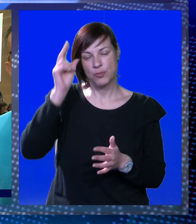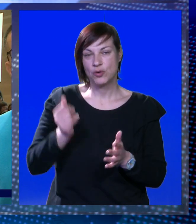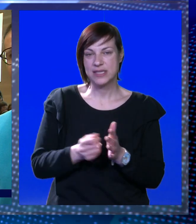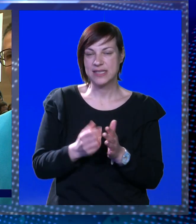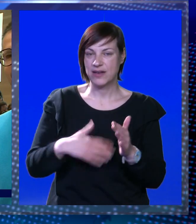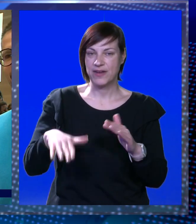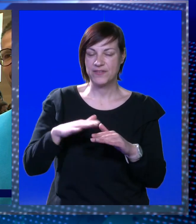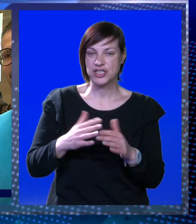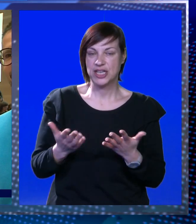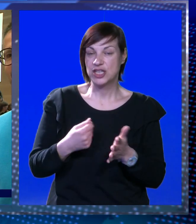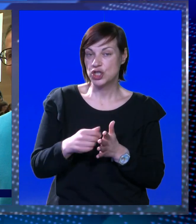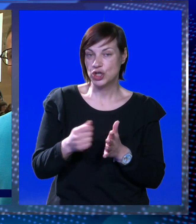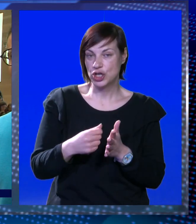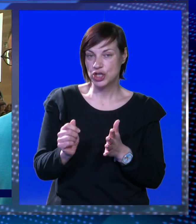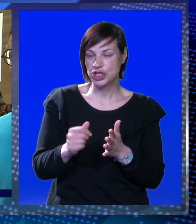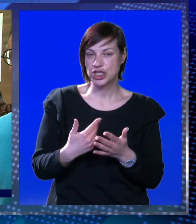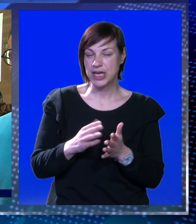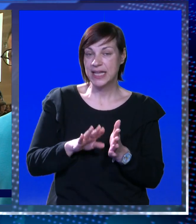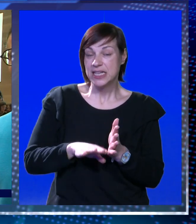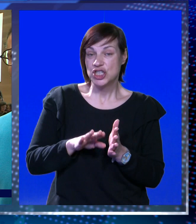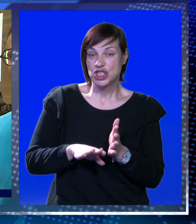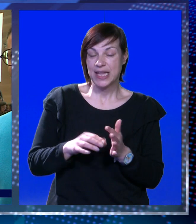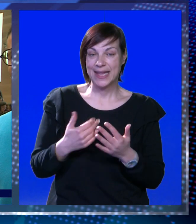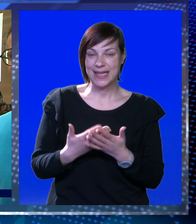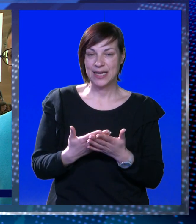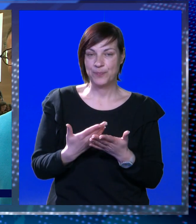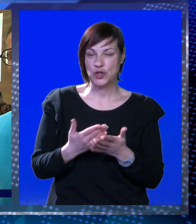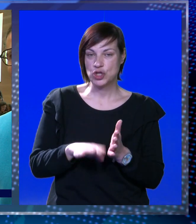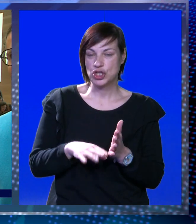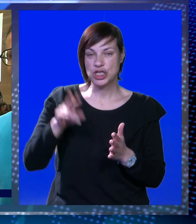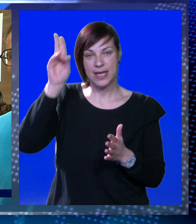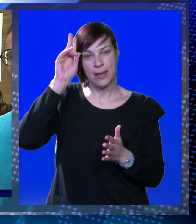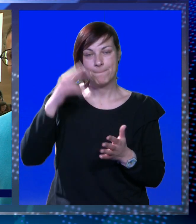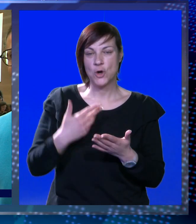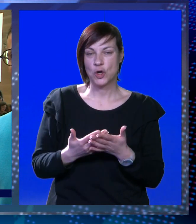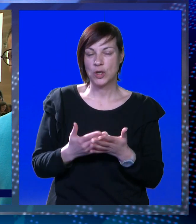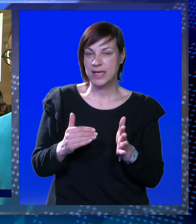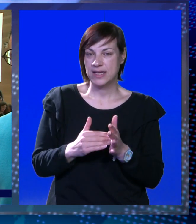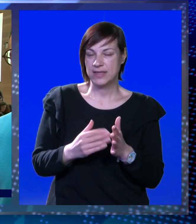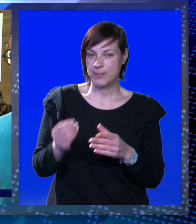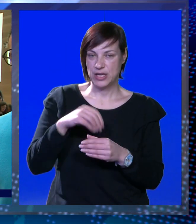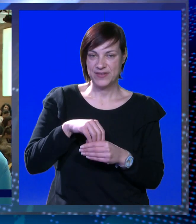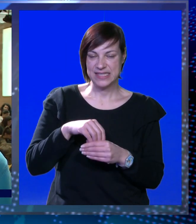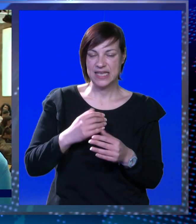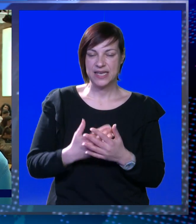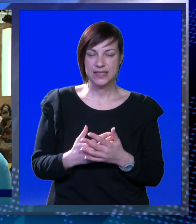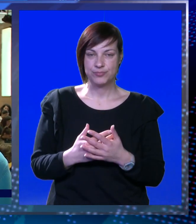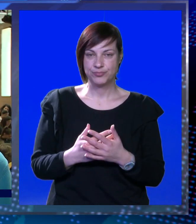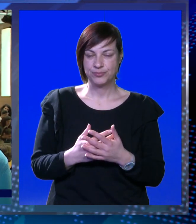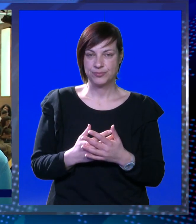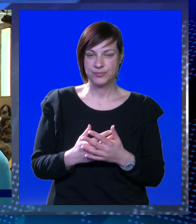mogu li zarađivati više, na što troše, štede li i to što štede mogu li i u što trebaju investirati.